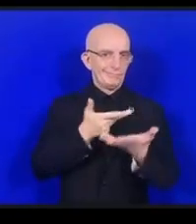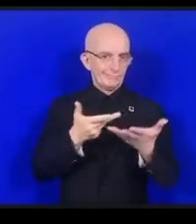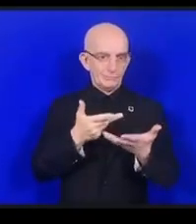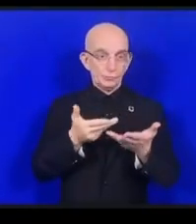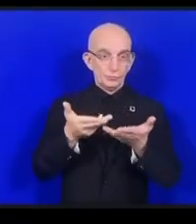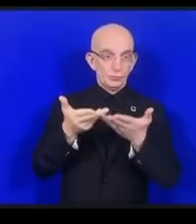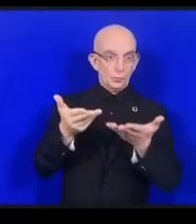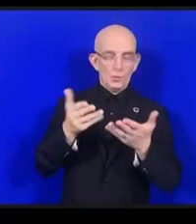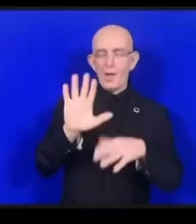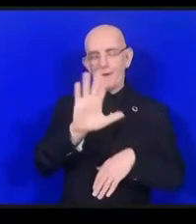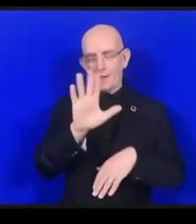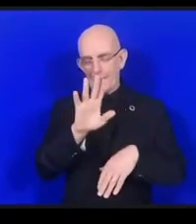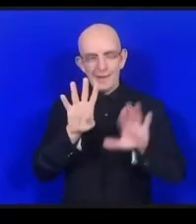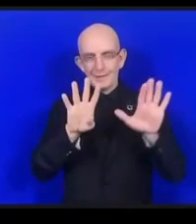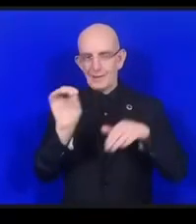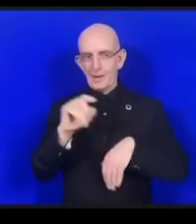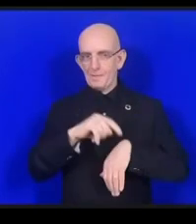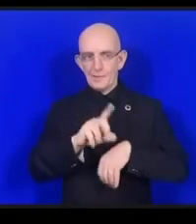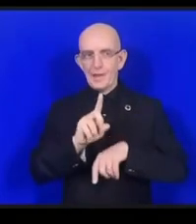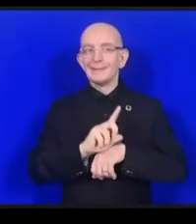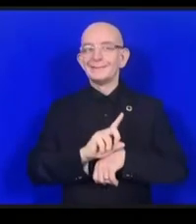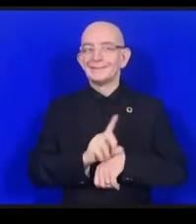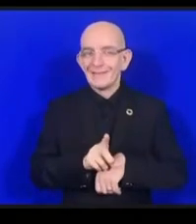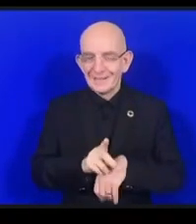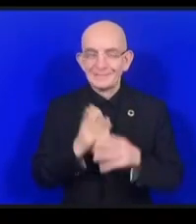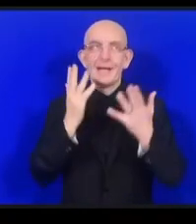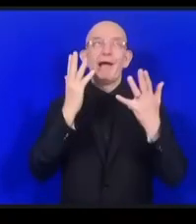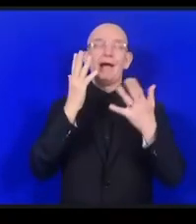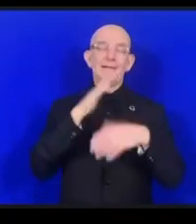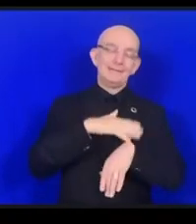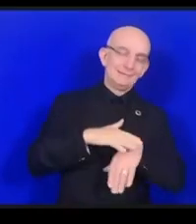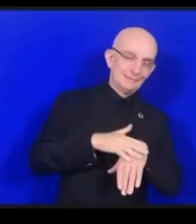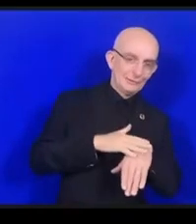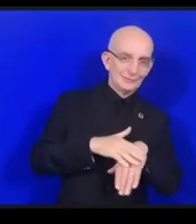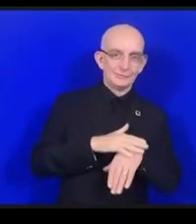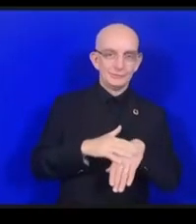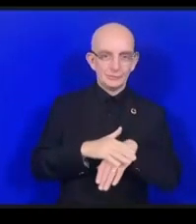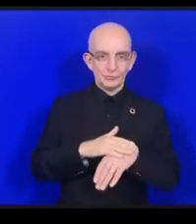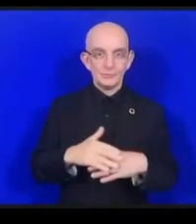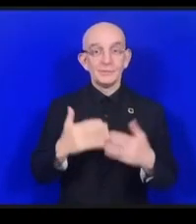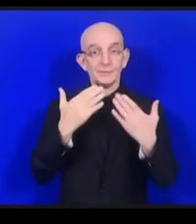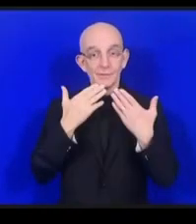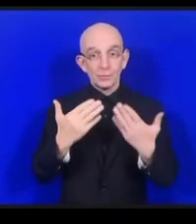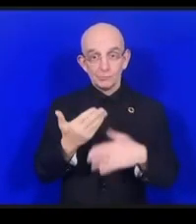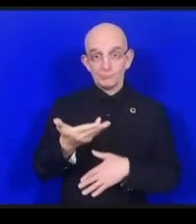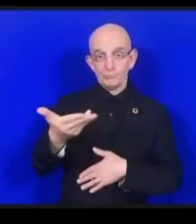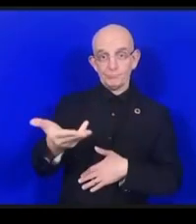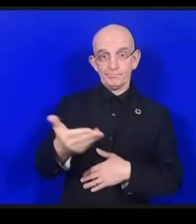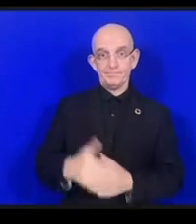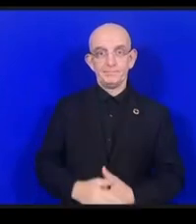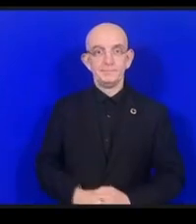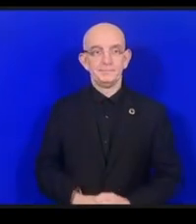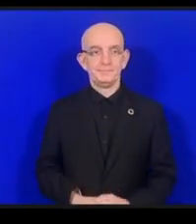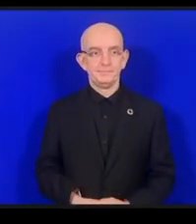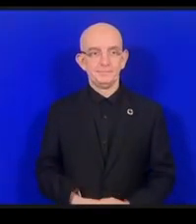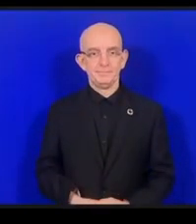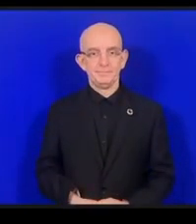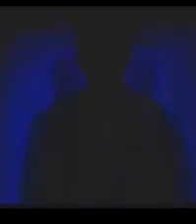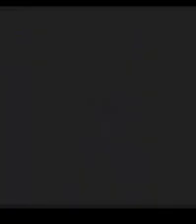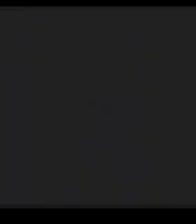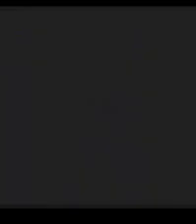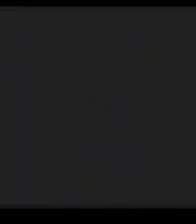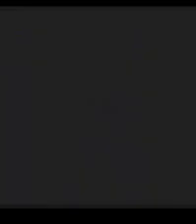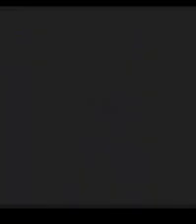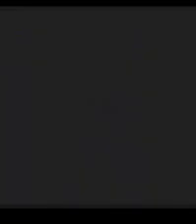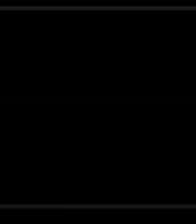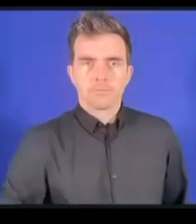いました90秒のご発言をお願いいたしますサブドエシーです私はDC環境を代表して